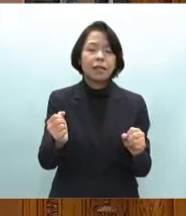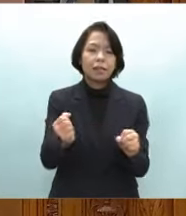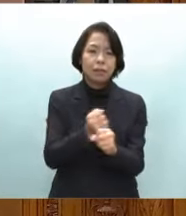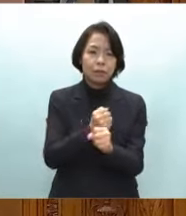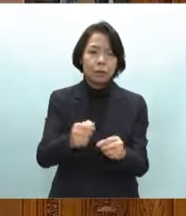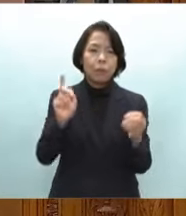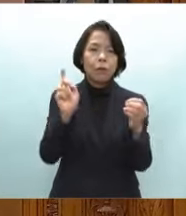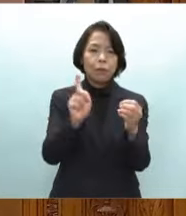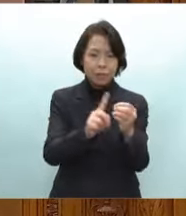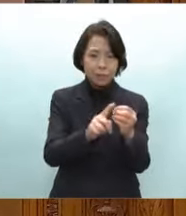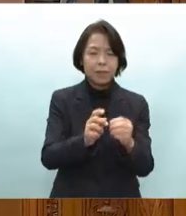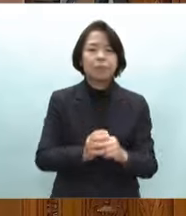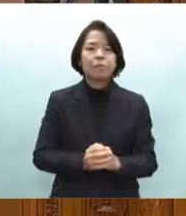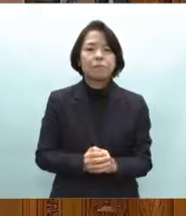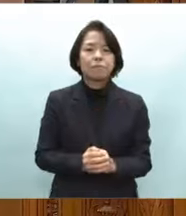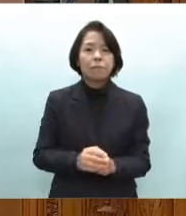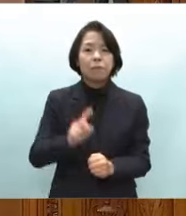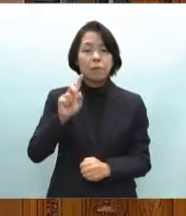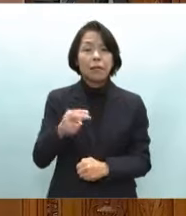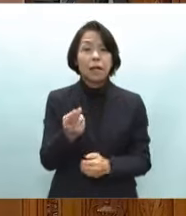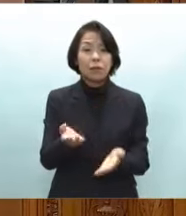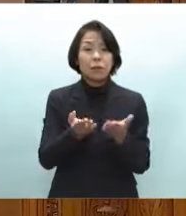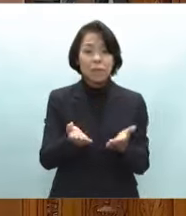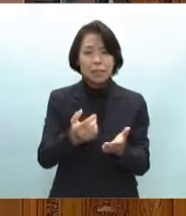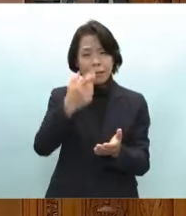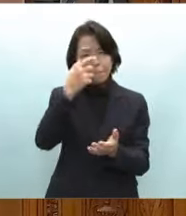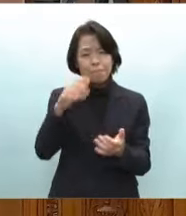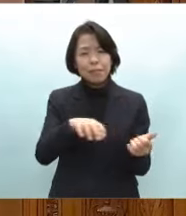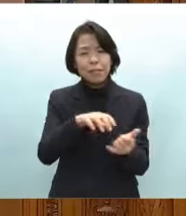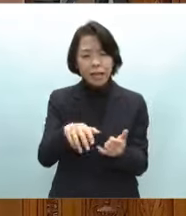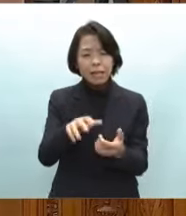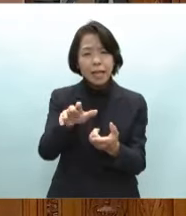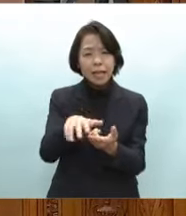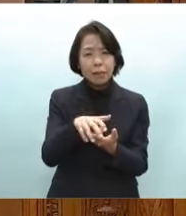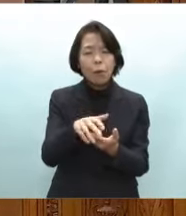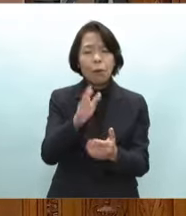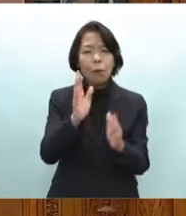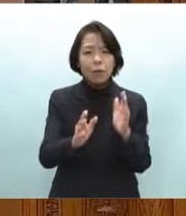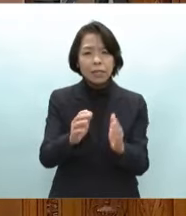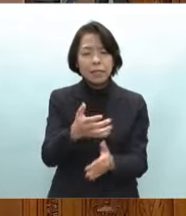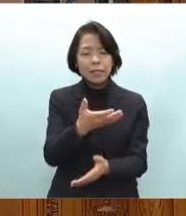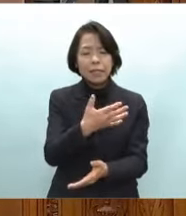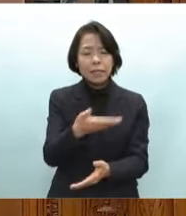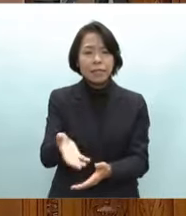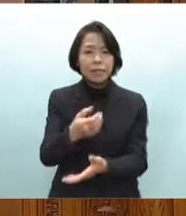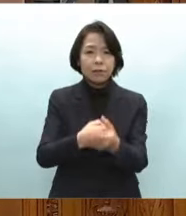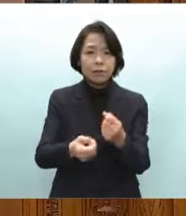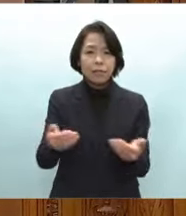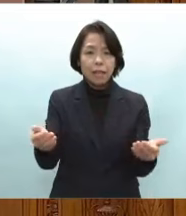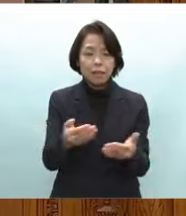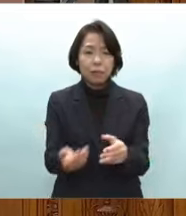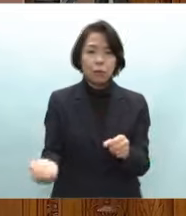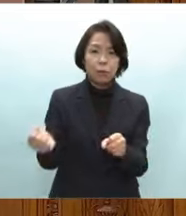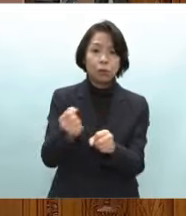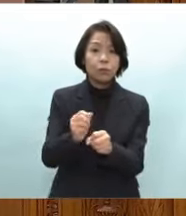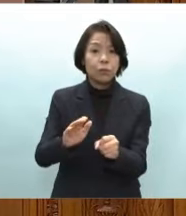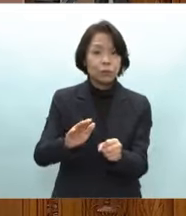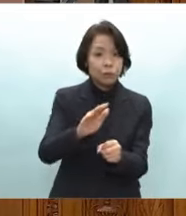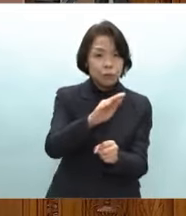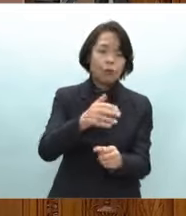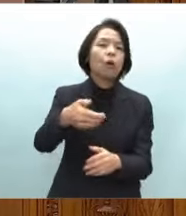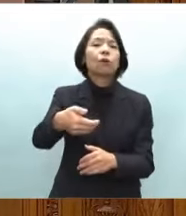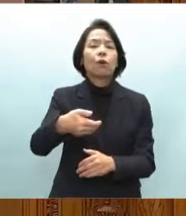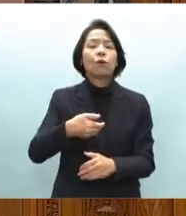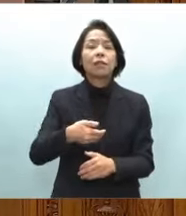まいります野党半島地震で被災した農林水産業等の復旧復興についてお尋ねがありました